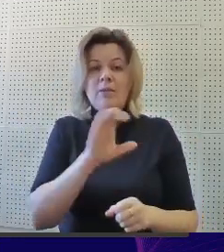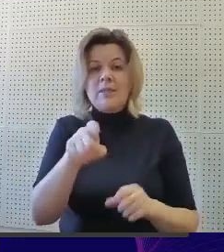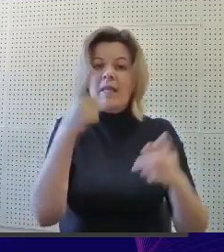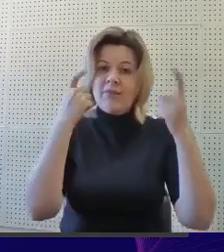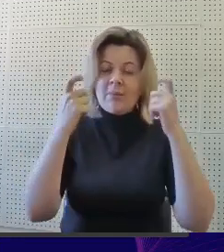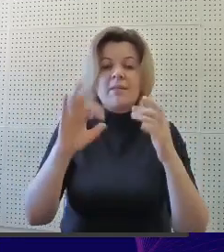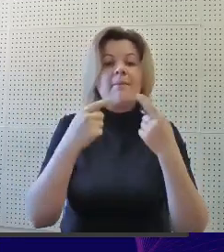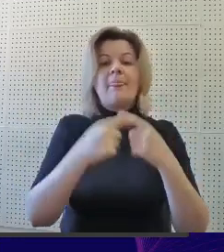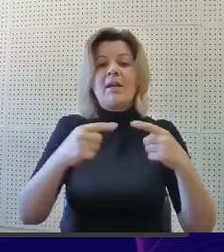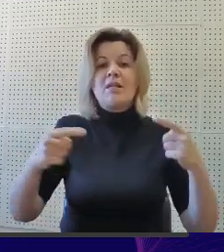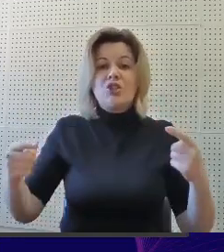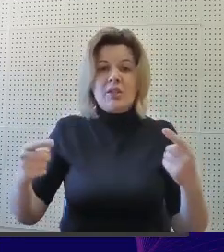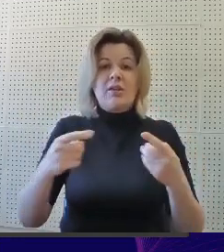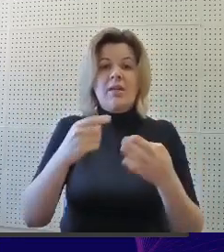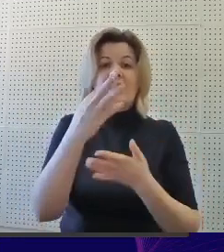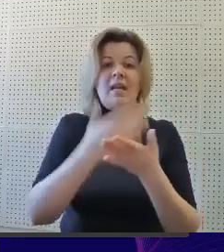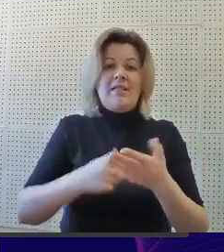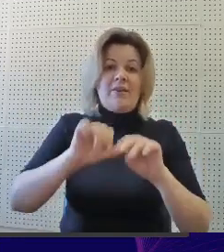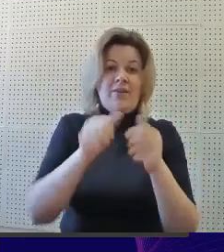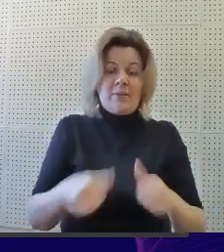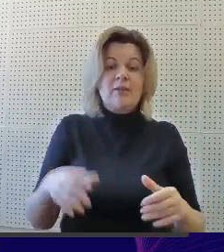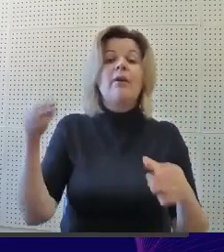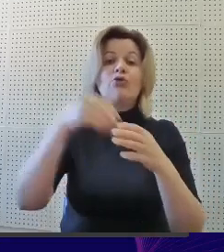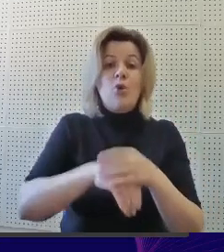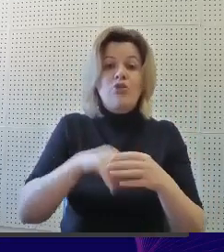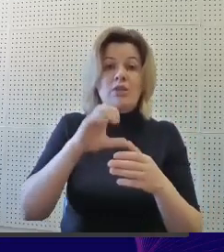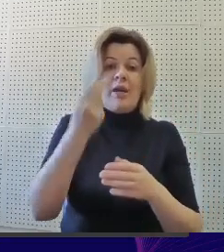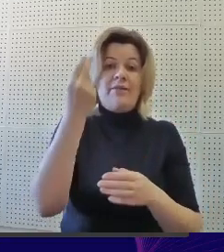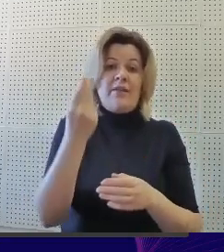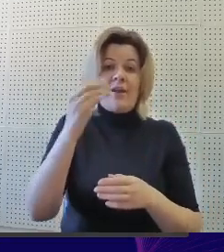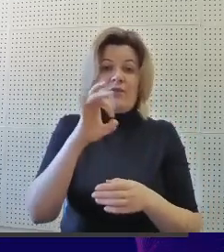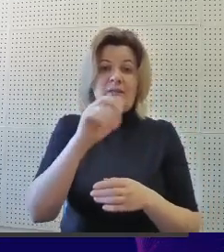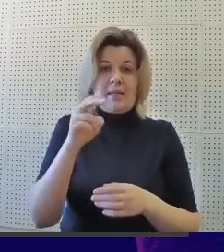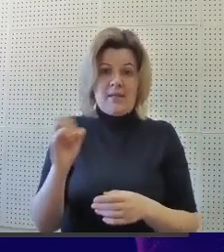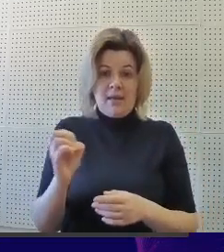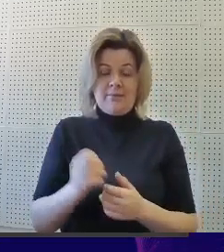текстовых и визуальных форматах, в том числе цифровой среде.